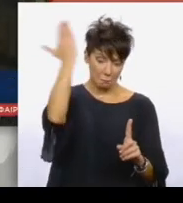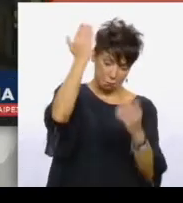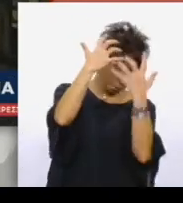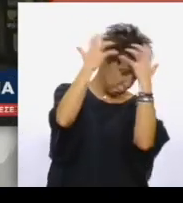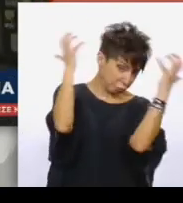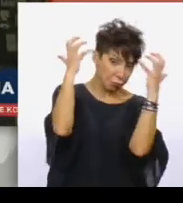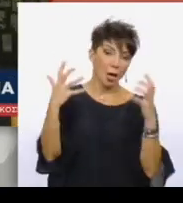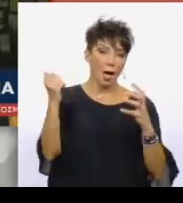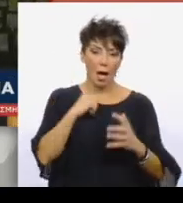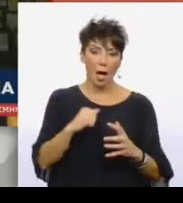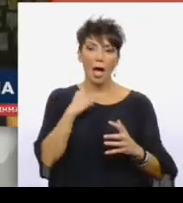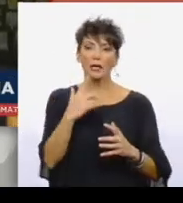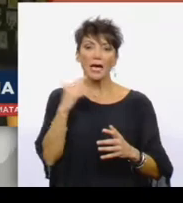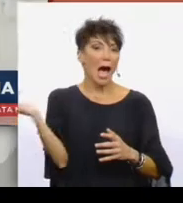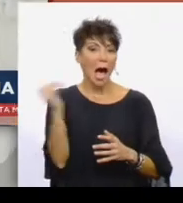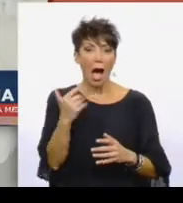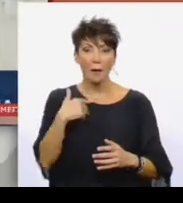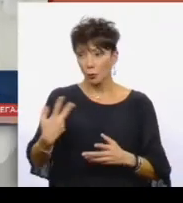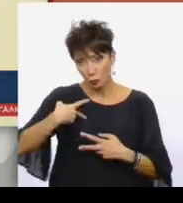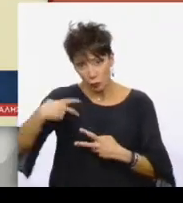και ήρθαν από μένα, πήραν πάγο χαρτί και τα λοιπά.